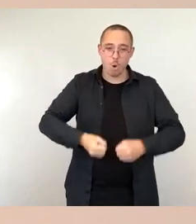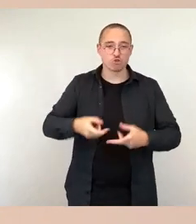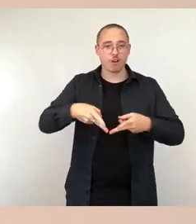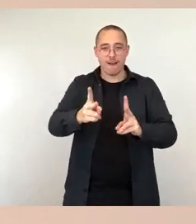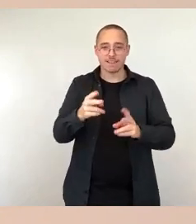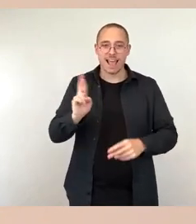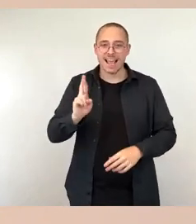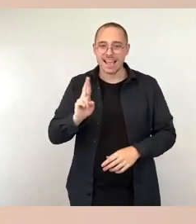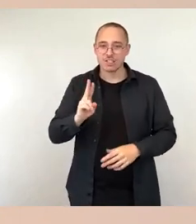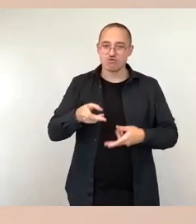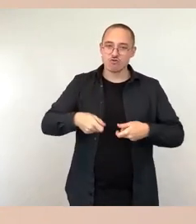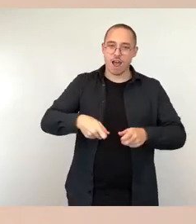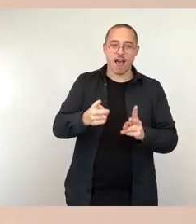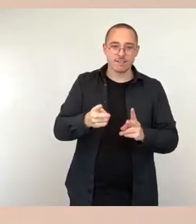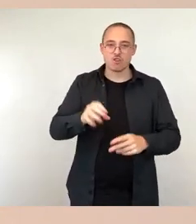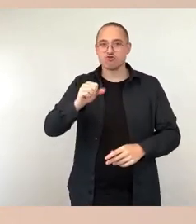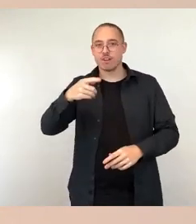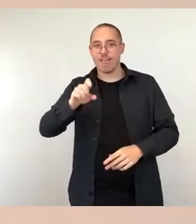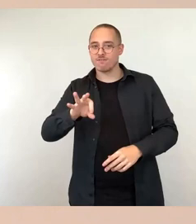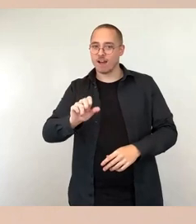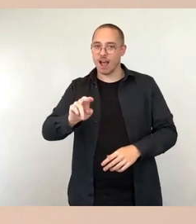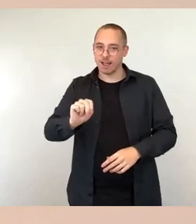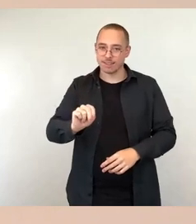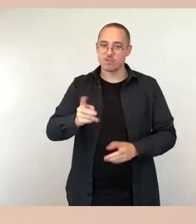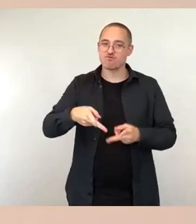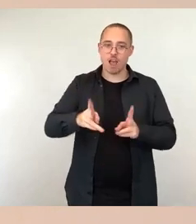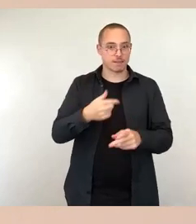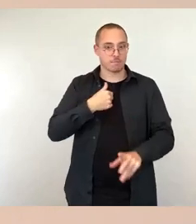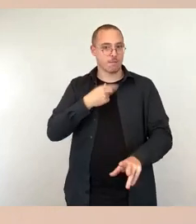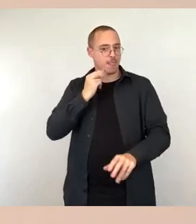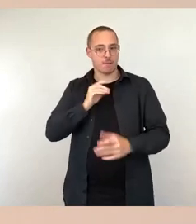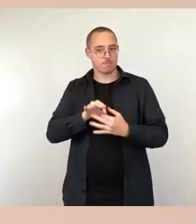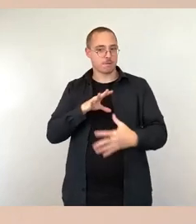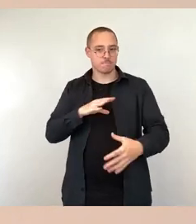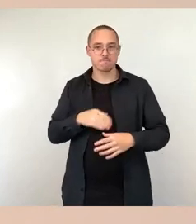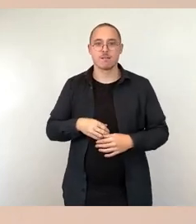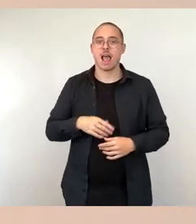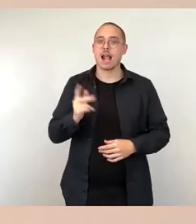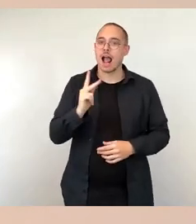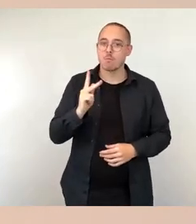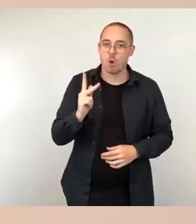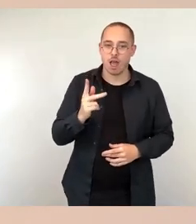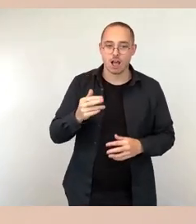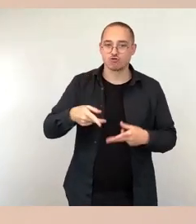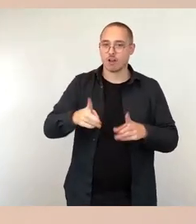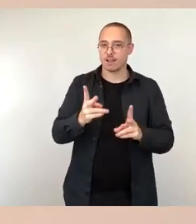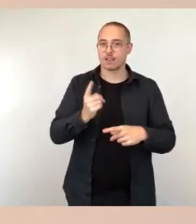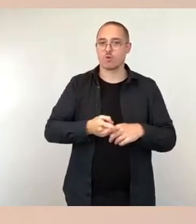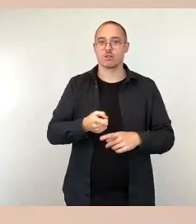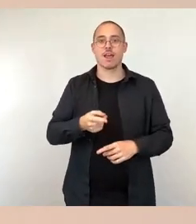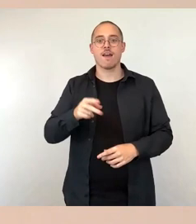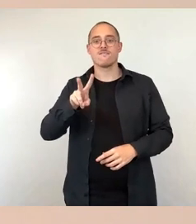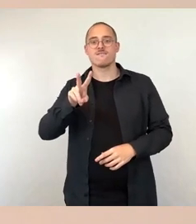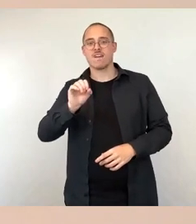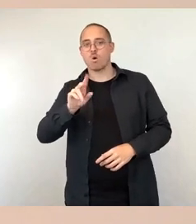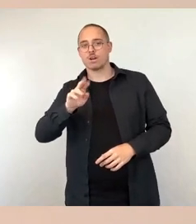-Straße, nicht nach mir benannt, der erste Teilabschnitt Kalberler-Straße, im Stützmau und der Vogesenweg. Im